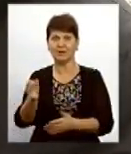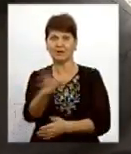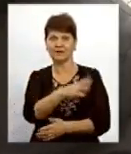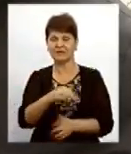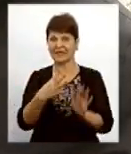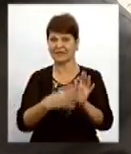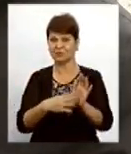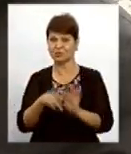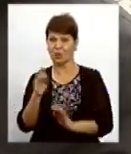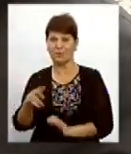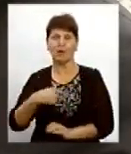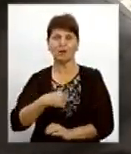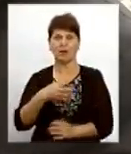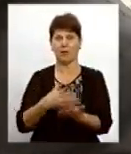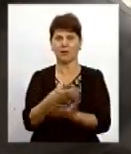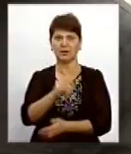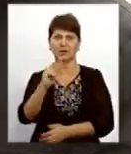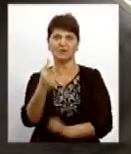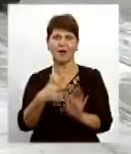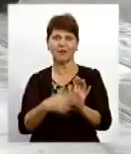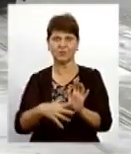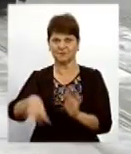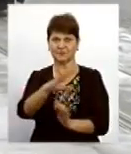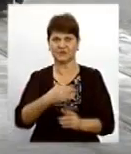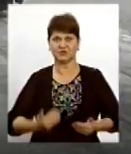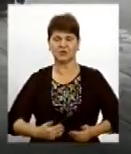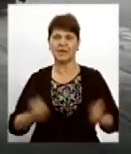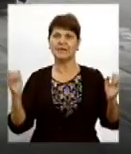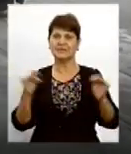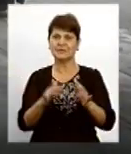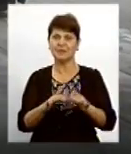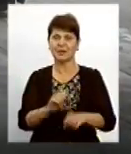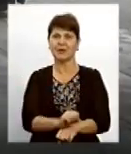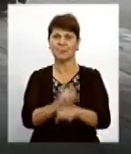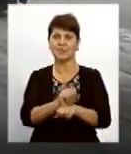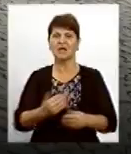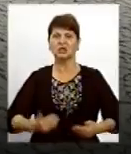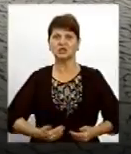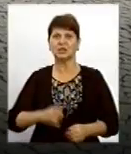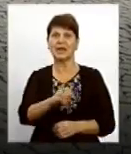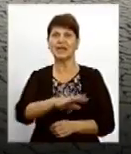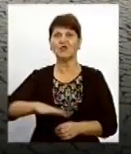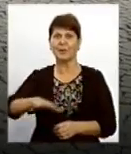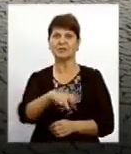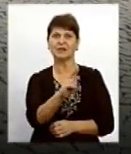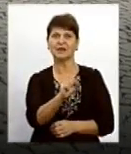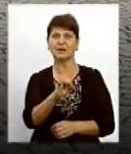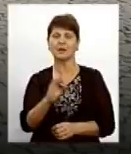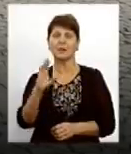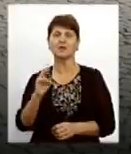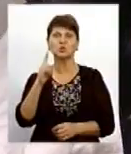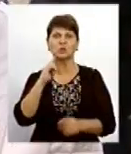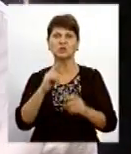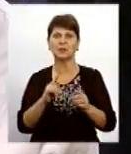платять 90 копійок, я плачу 2,80, як і всі мої жителі. Зібралися на мітинг жителі європейського кварталу завдяки соціальним